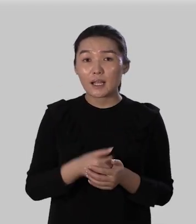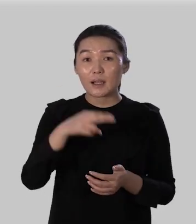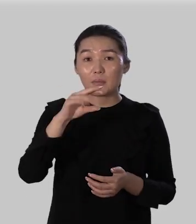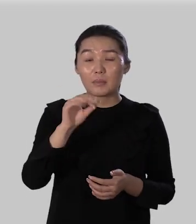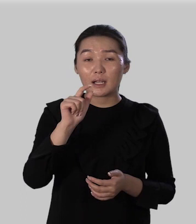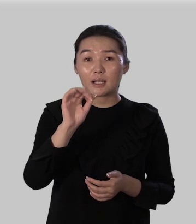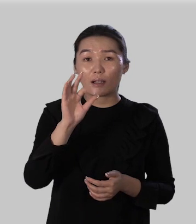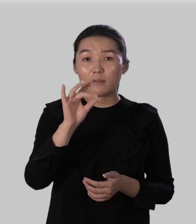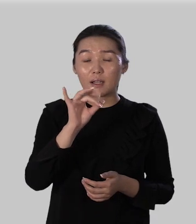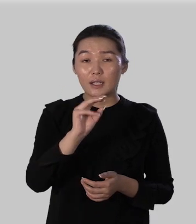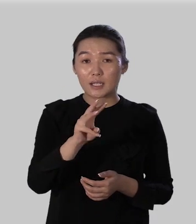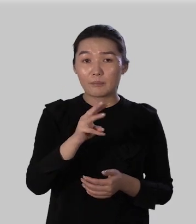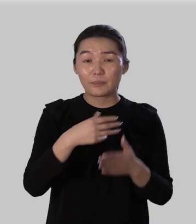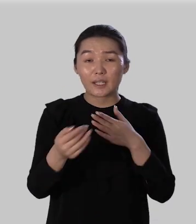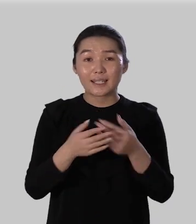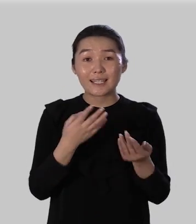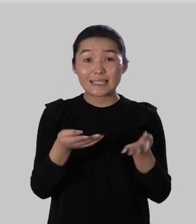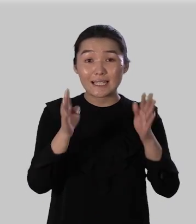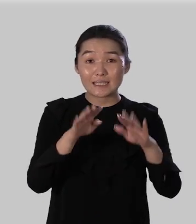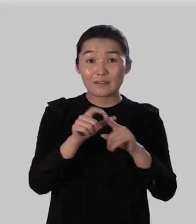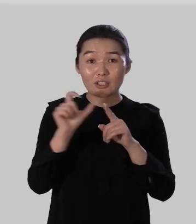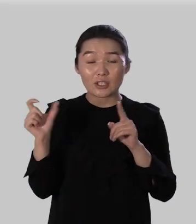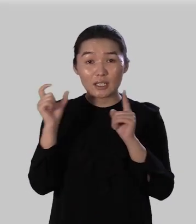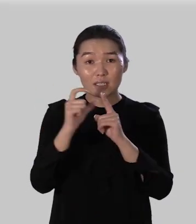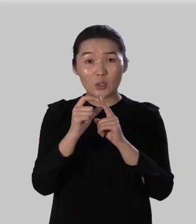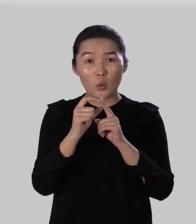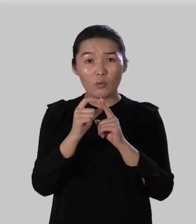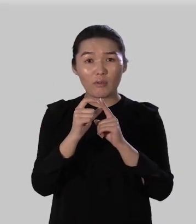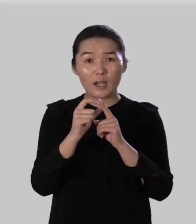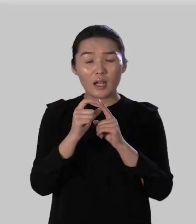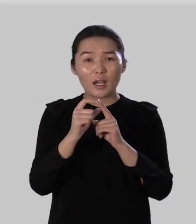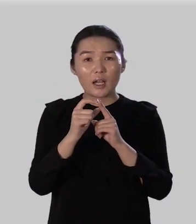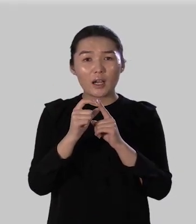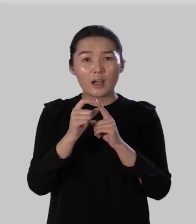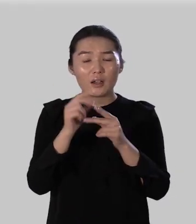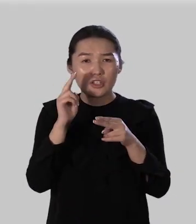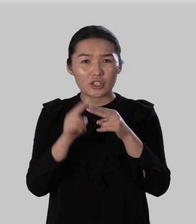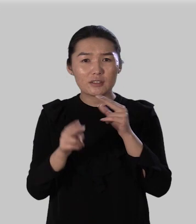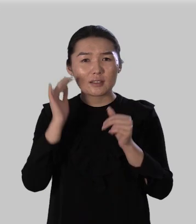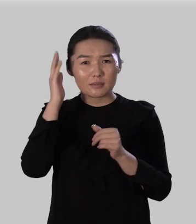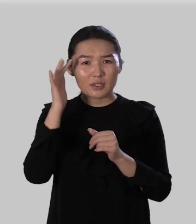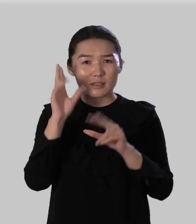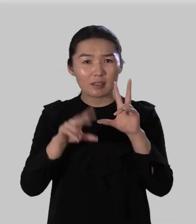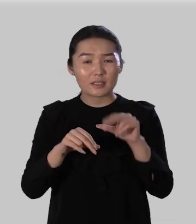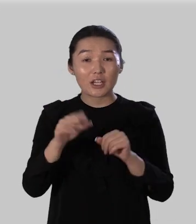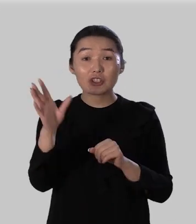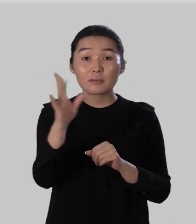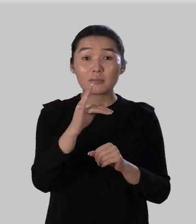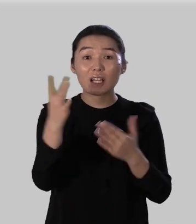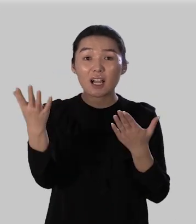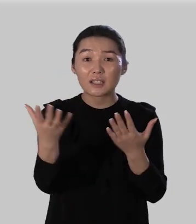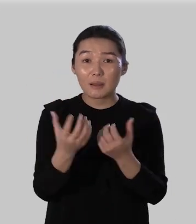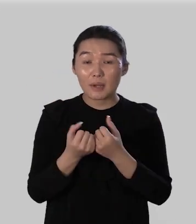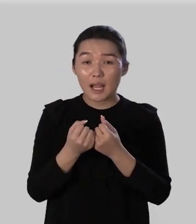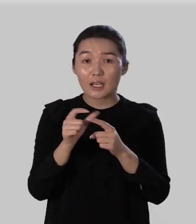поговорим если оставшаяся часть слова совсем лишится смысла значит мы отобрали у